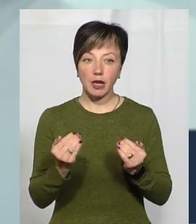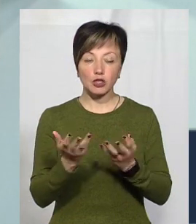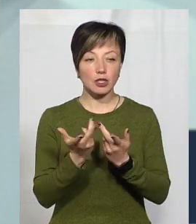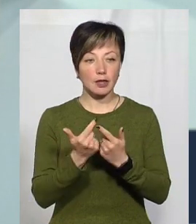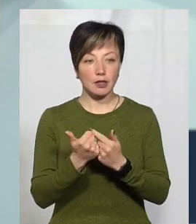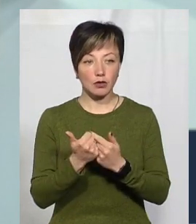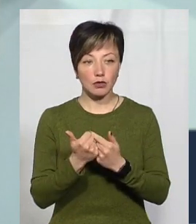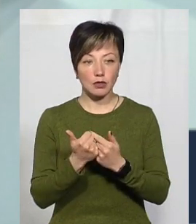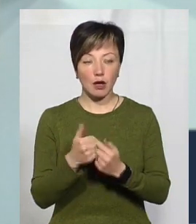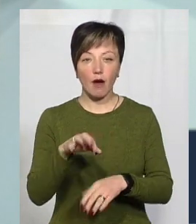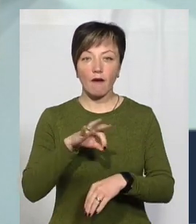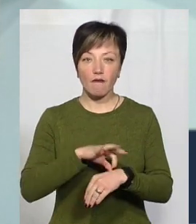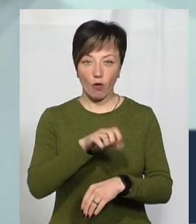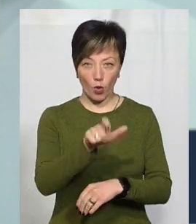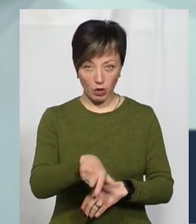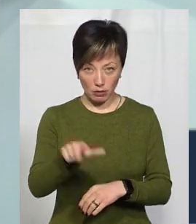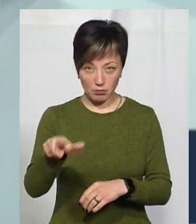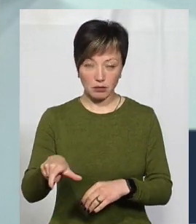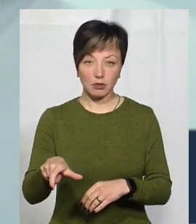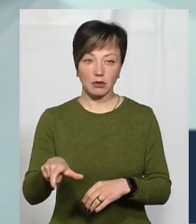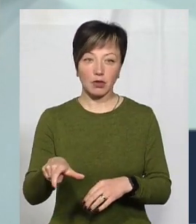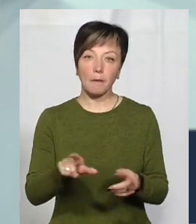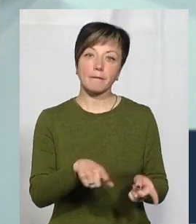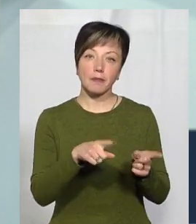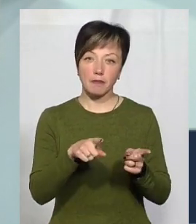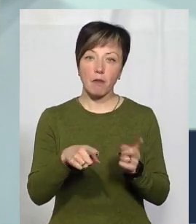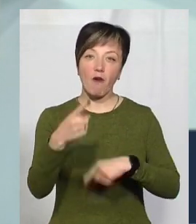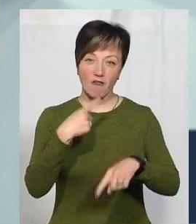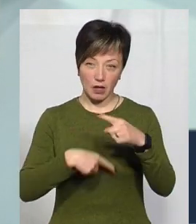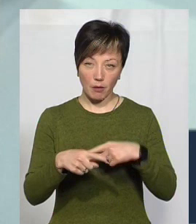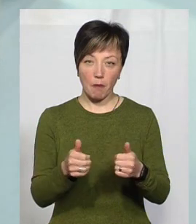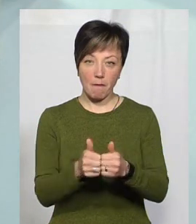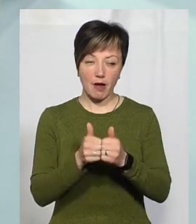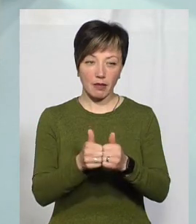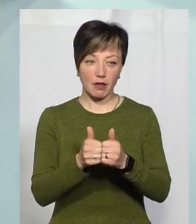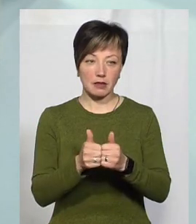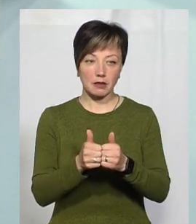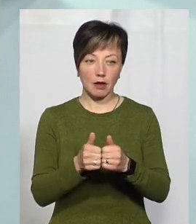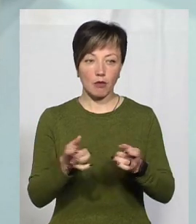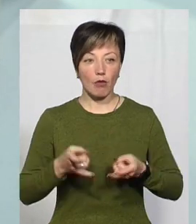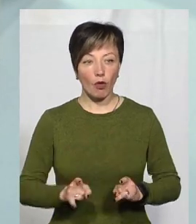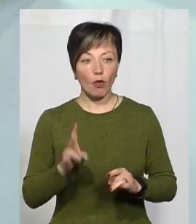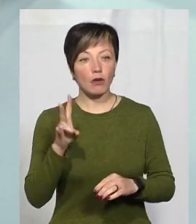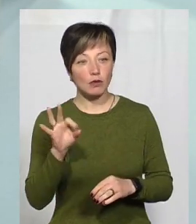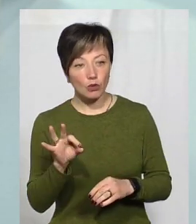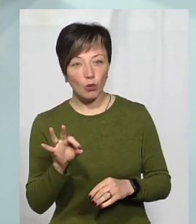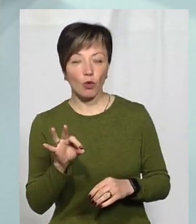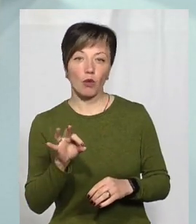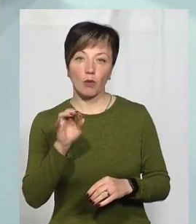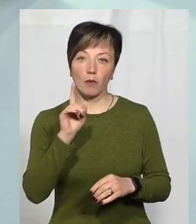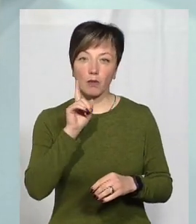кількості хворих ми перейдемо знову до. Але при умові, якщо вони не будуть